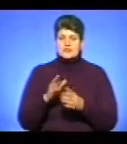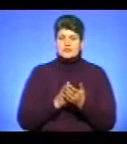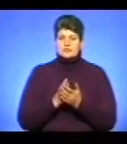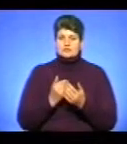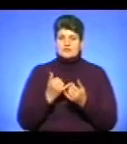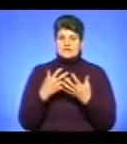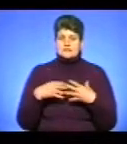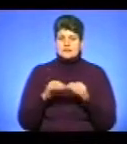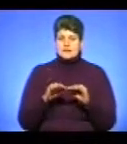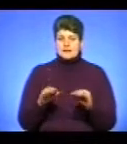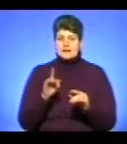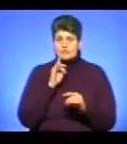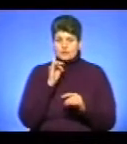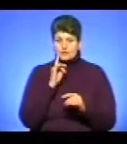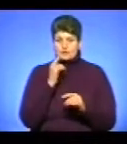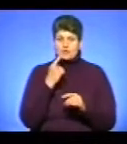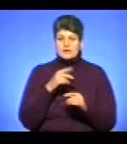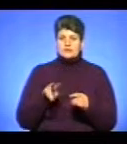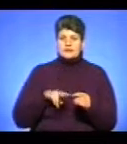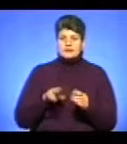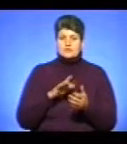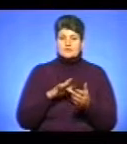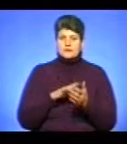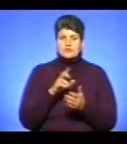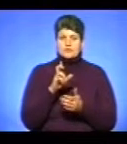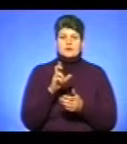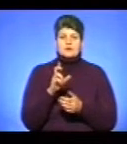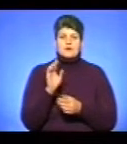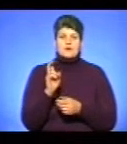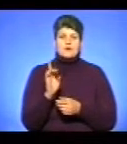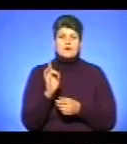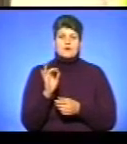сім'ї, дітей та молоді, каже директор цього центру Богдан Рокочий.